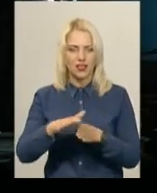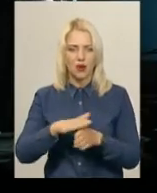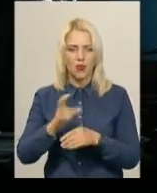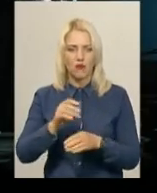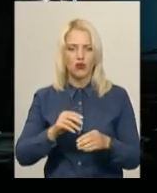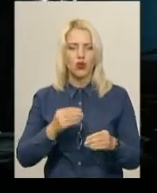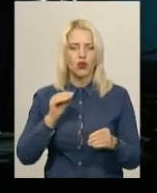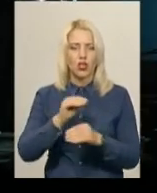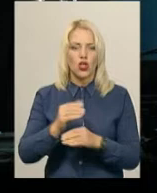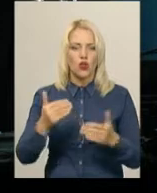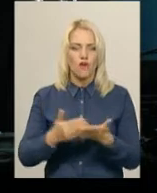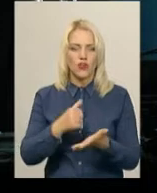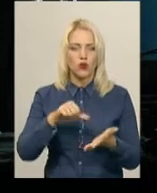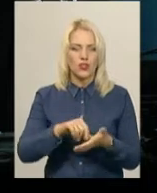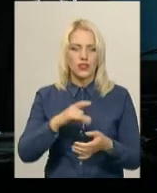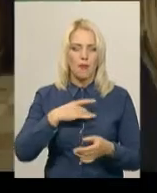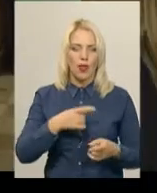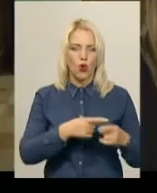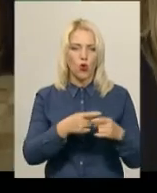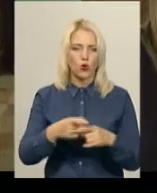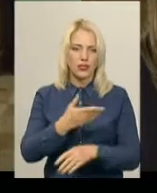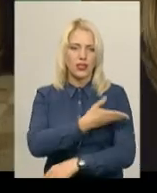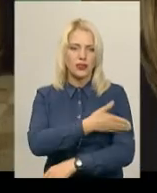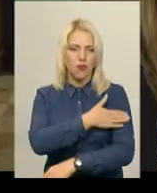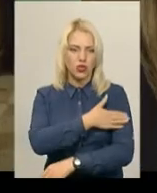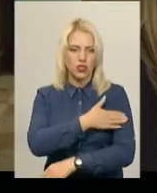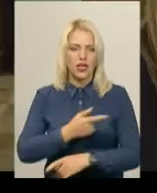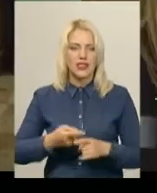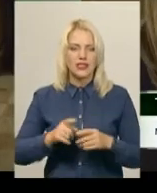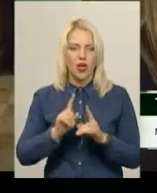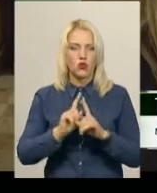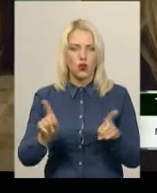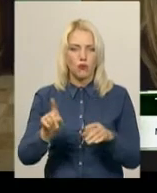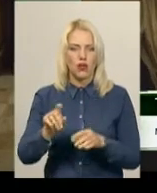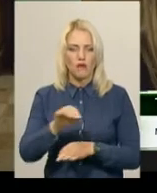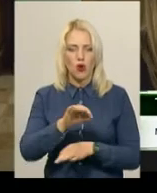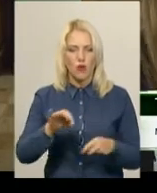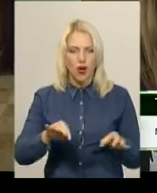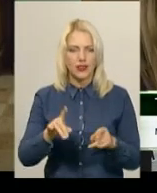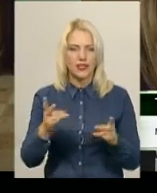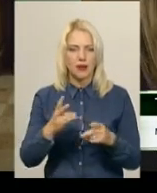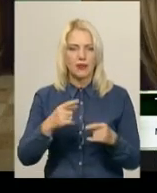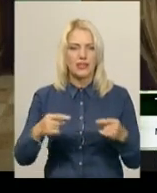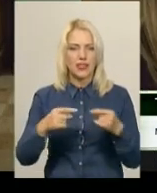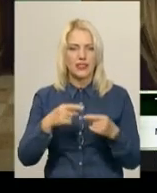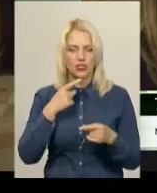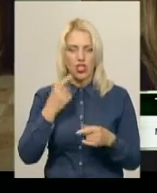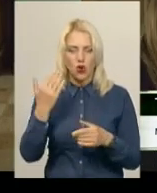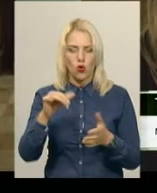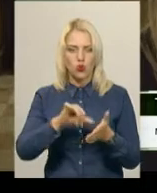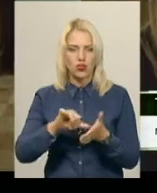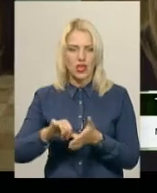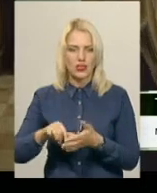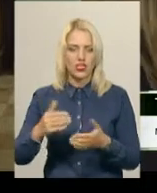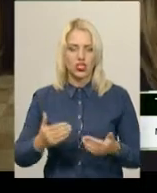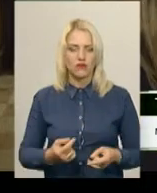додались нові учасники із Білорусі та Польщі. Це дуже особливий проєкт, одразу треба зазначити. Його учасники живуть в різних містах,